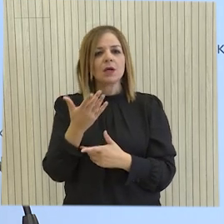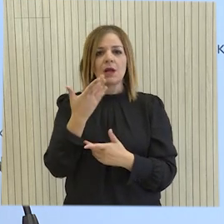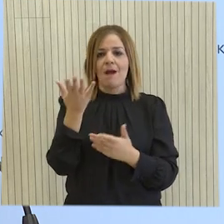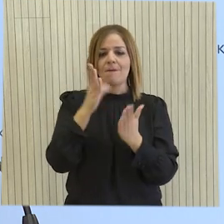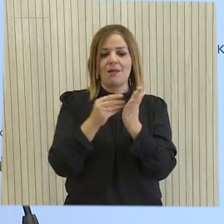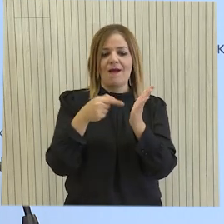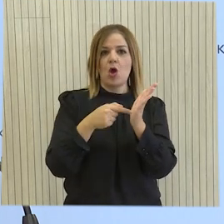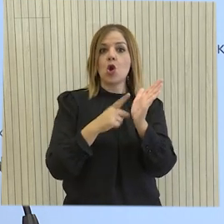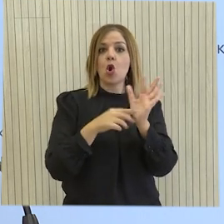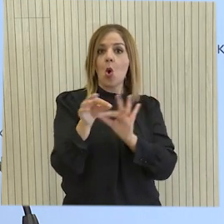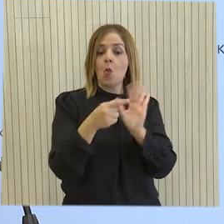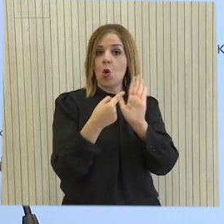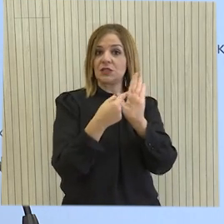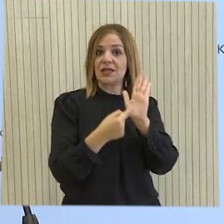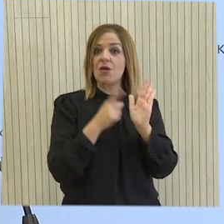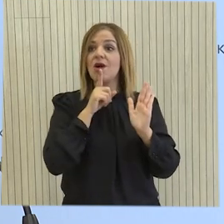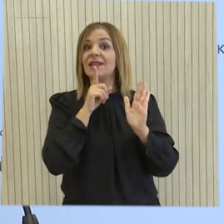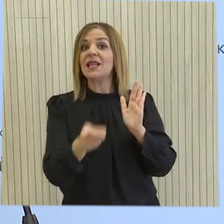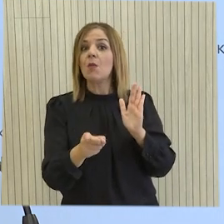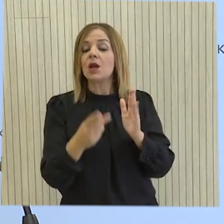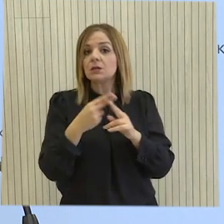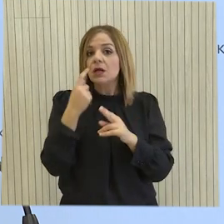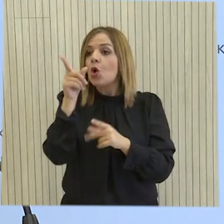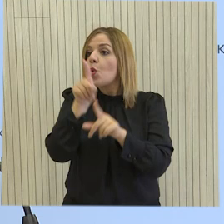νομοσχέδιο, για να έχει ισχύ να προσθουτάσει, δεν θα σας πρέπει να είναι κάτι,